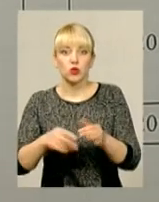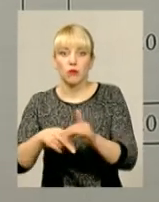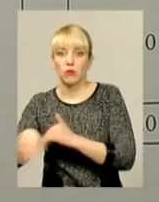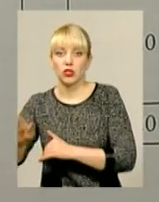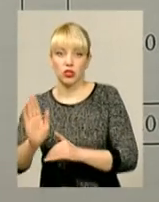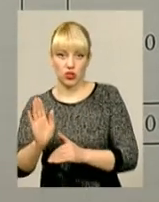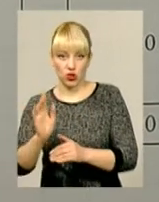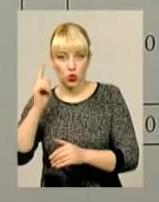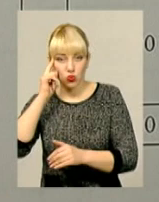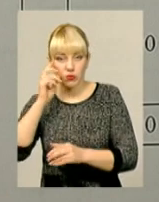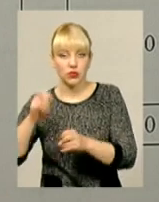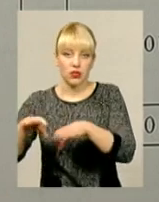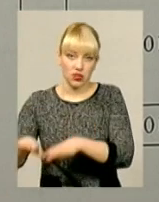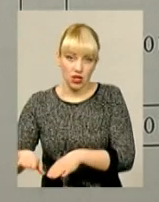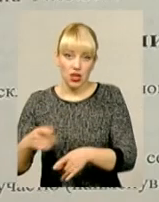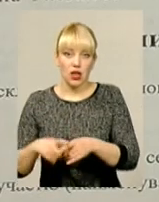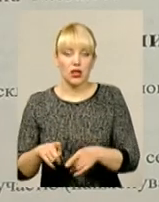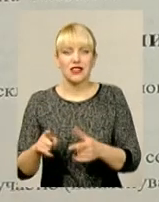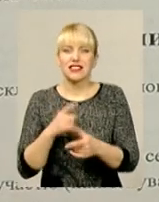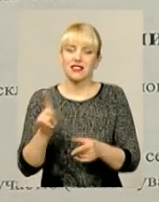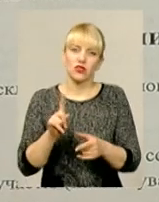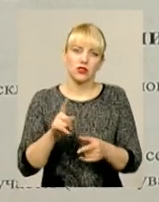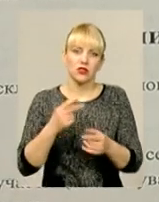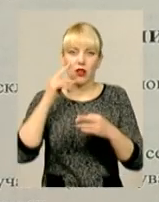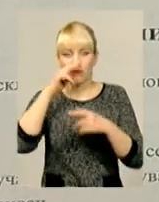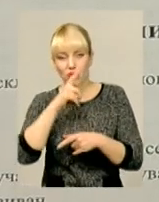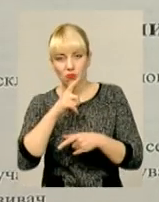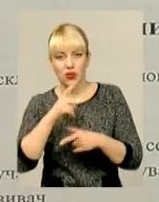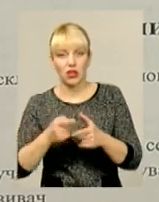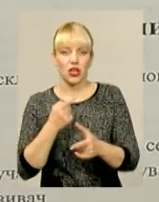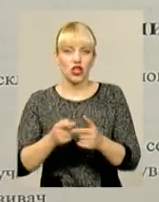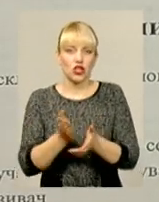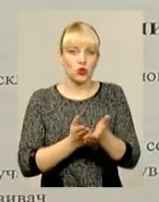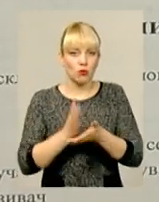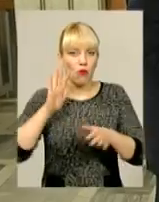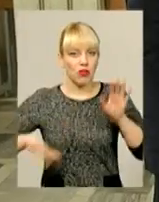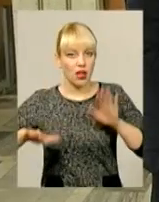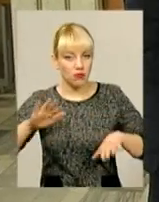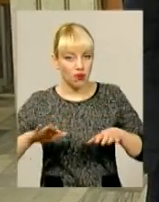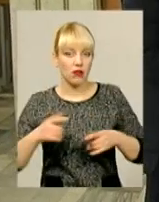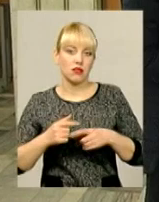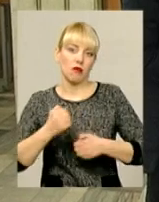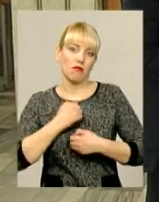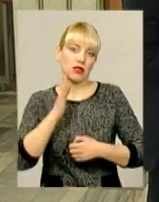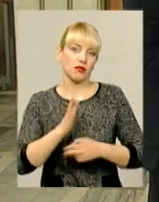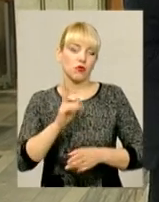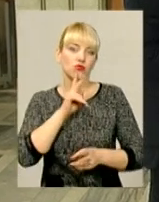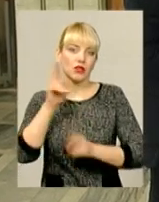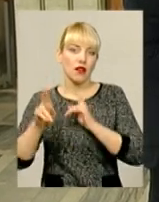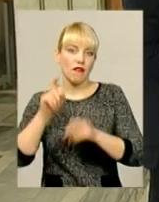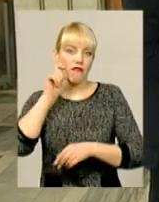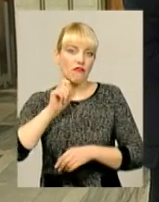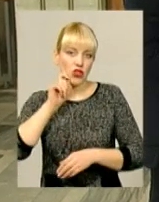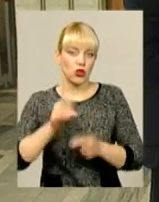радитися. Що це насправді – звичайна канцелярська описка чи службова недбалість – бійці мають з'ясувати вже у Вінницькому апеляційному